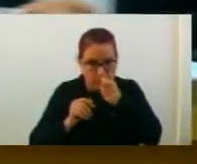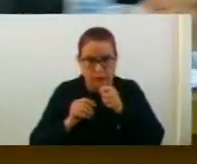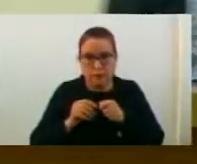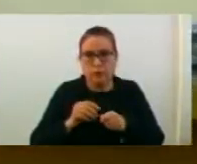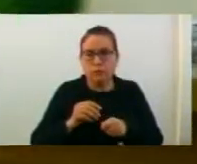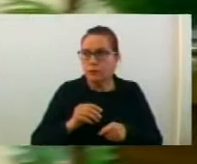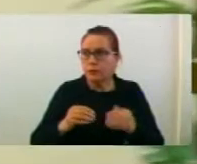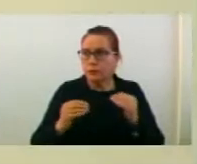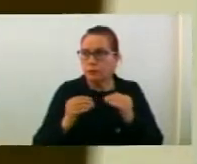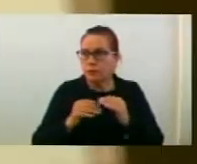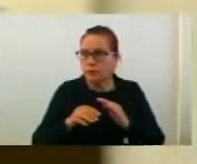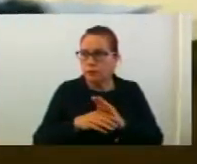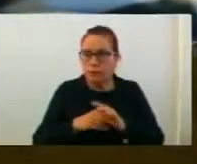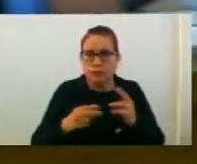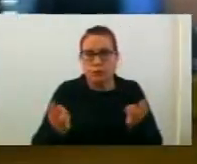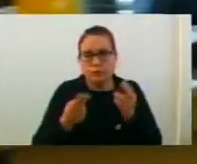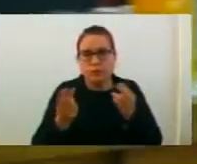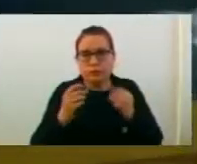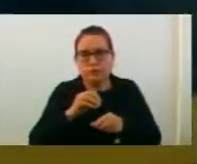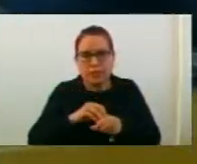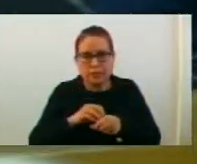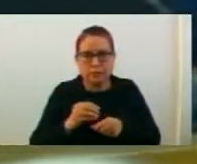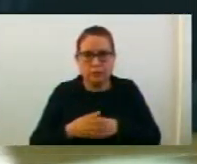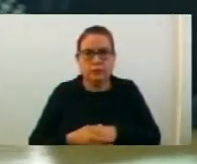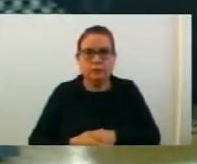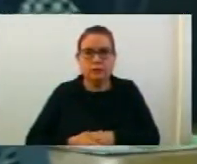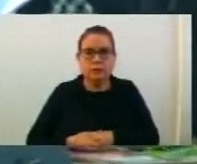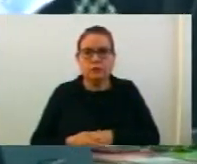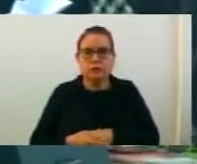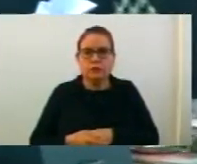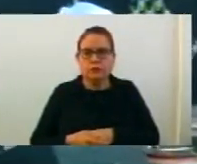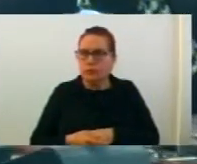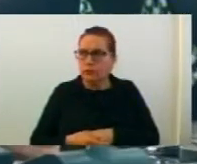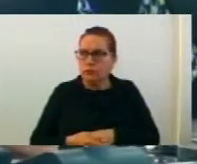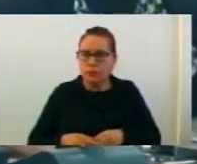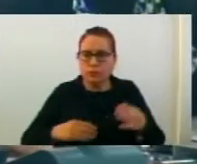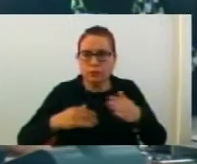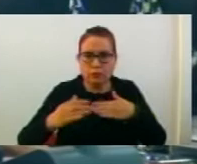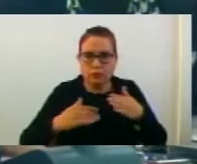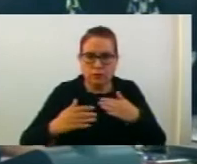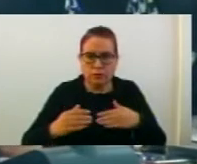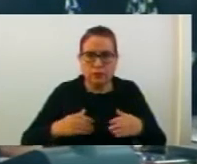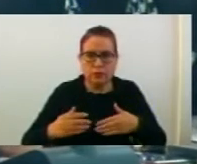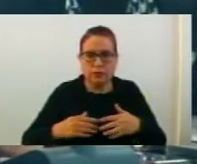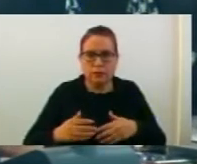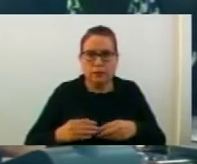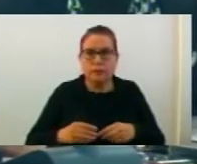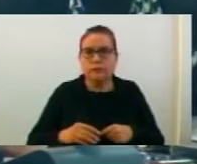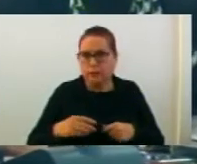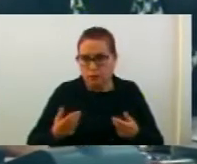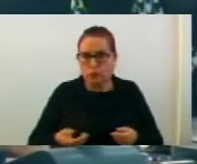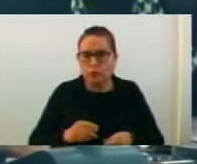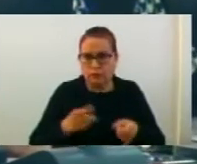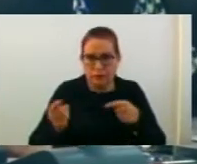законската регулатива, Комисијата за финанси и буджет и локален економски развој на седницата, што се одржа на 26.2.